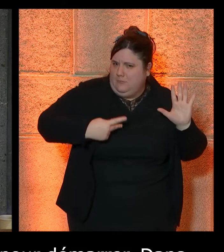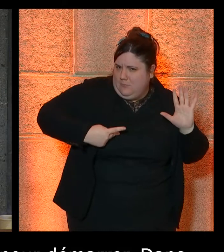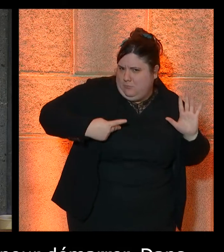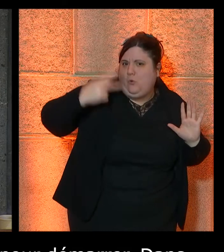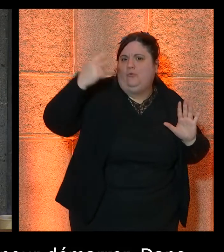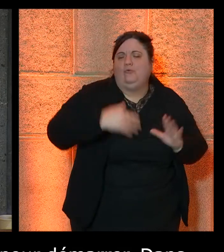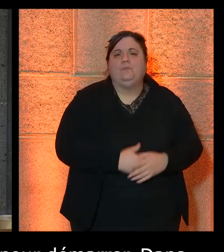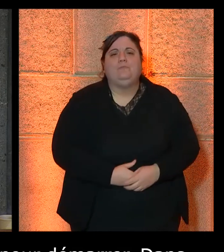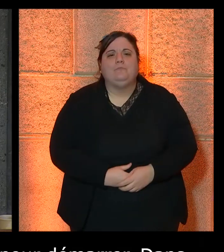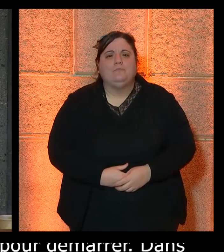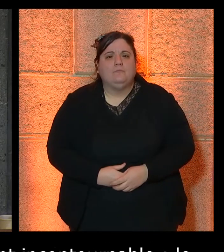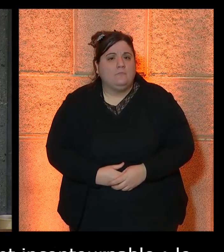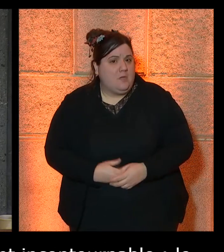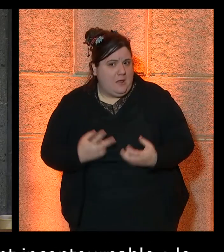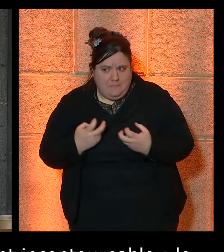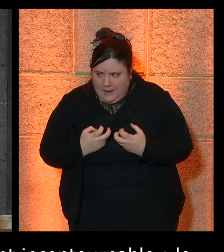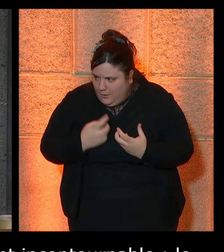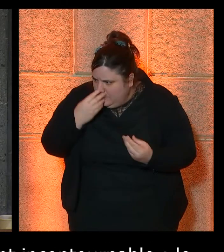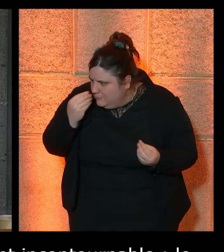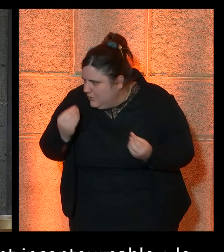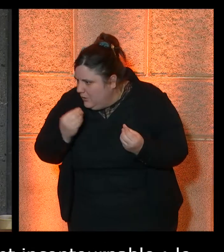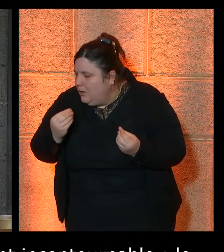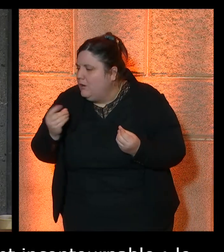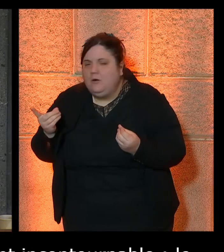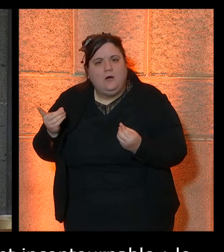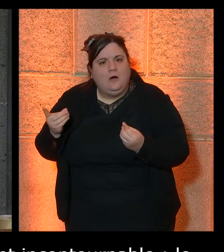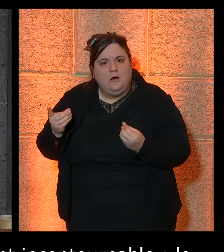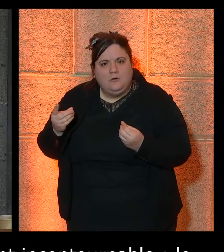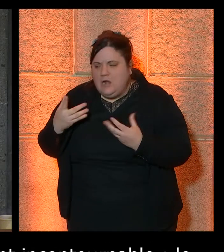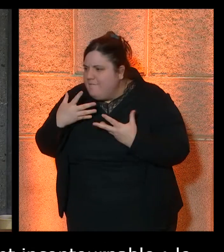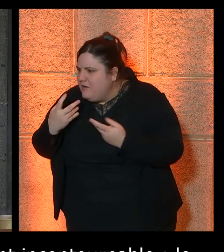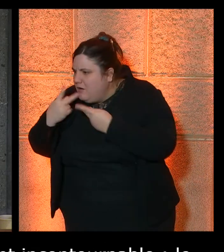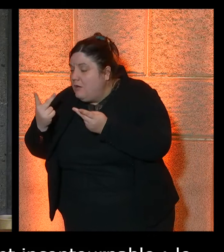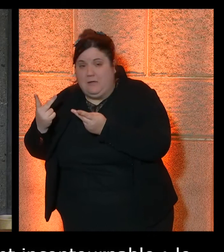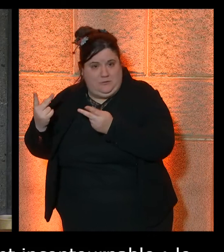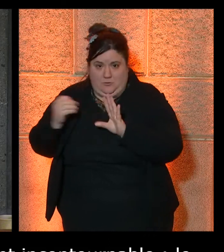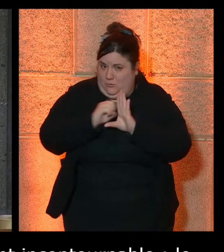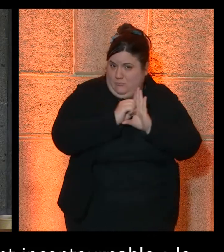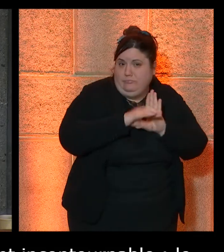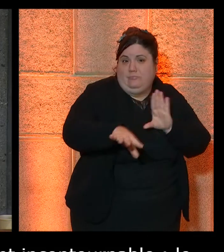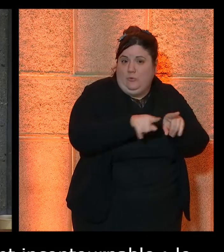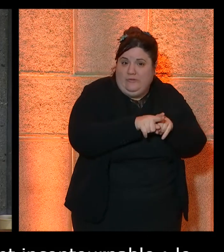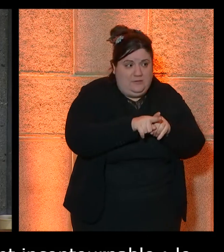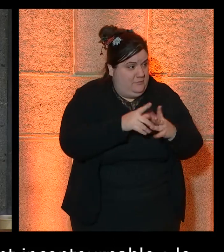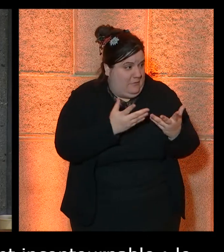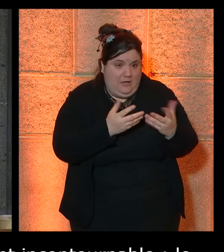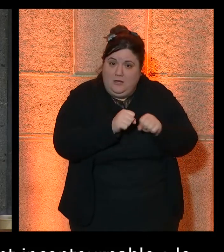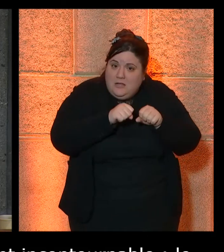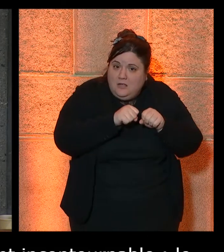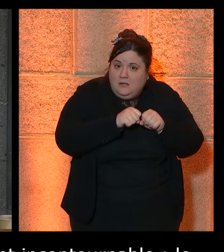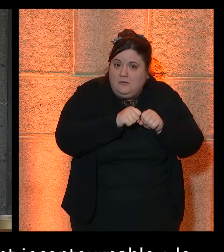les passages médias des candidats. Ce sont vraiment des outils indispensables aussi